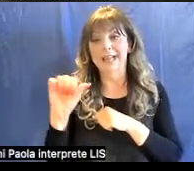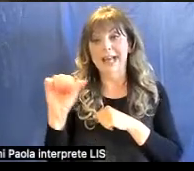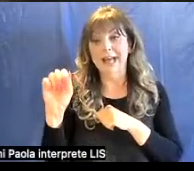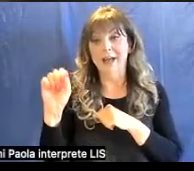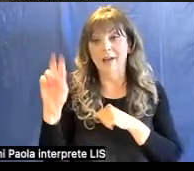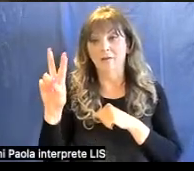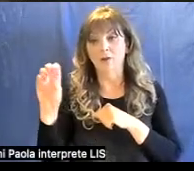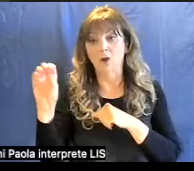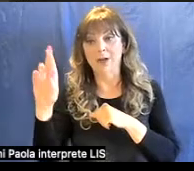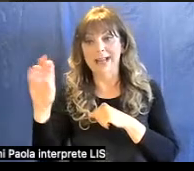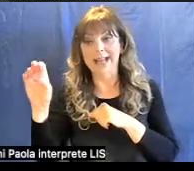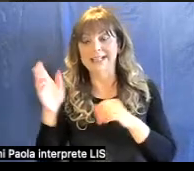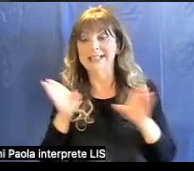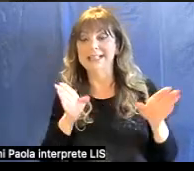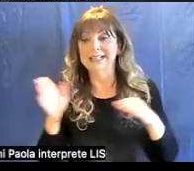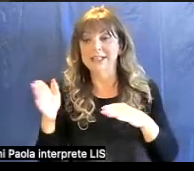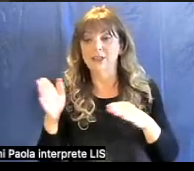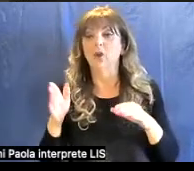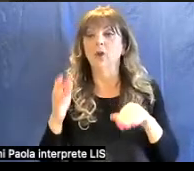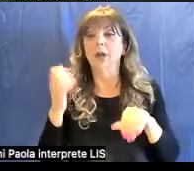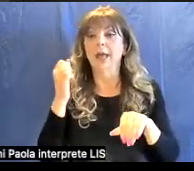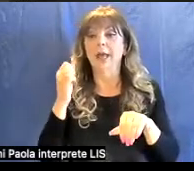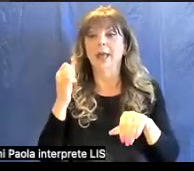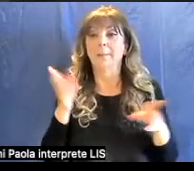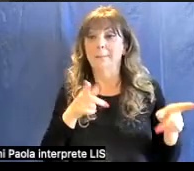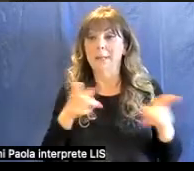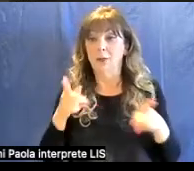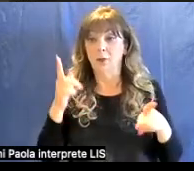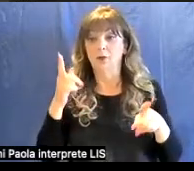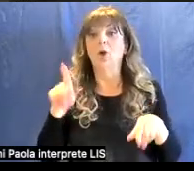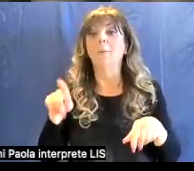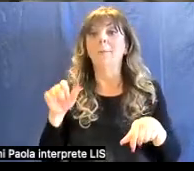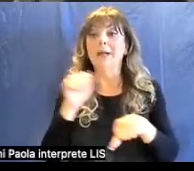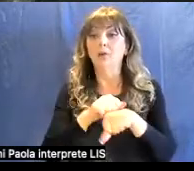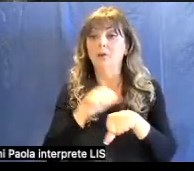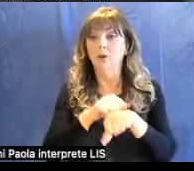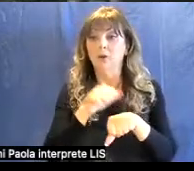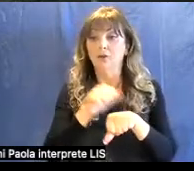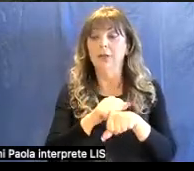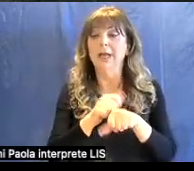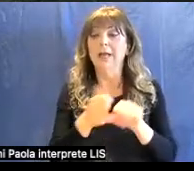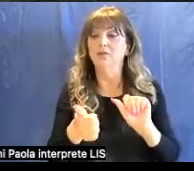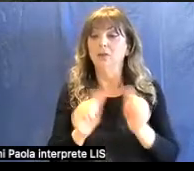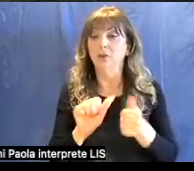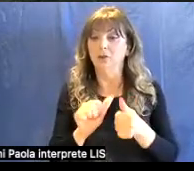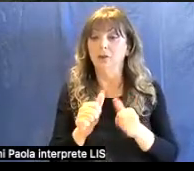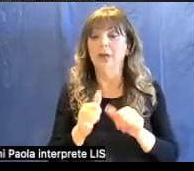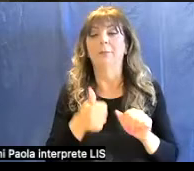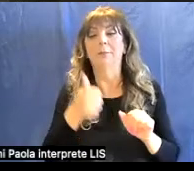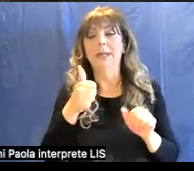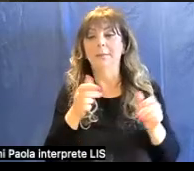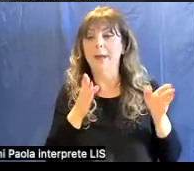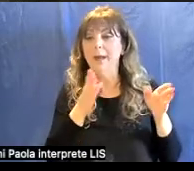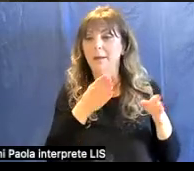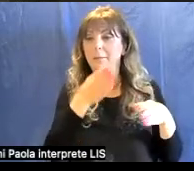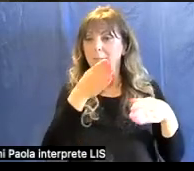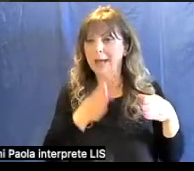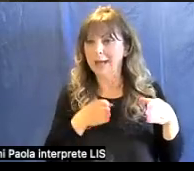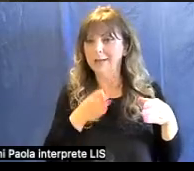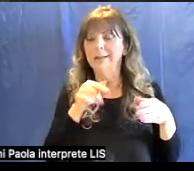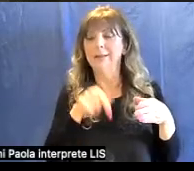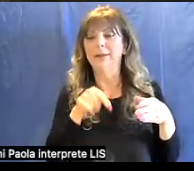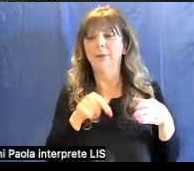di geologia e paleontologia, e quindi la prima parte di questa presentazione